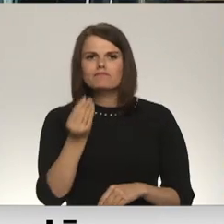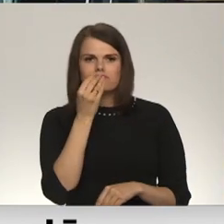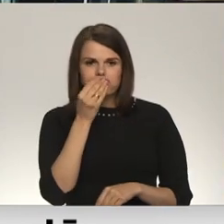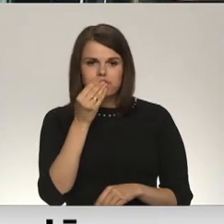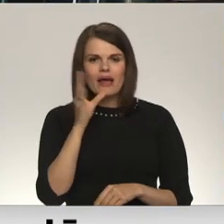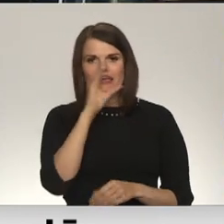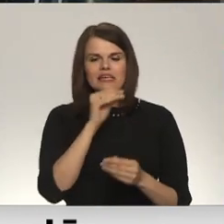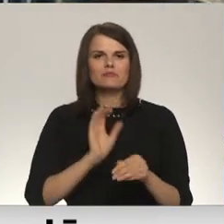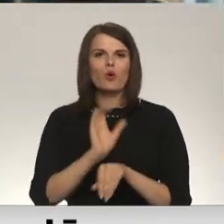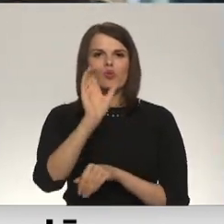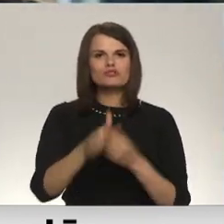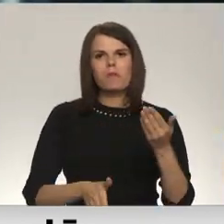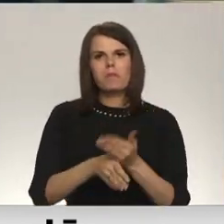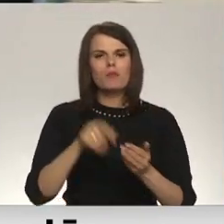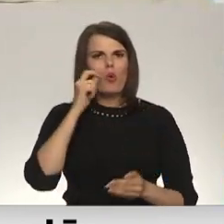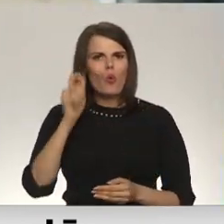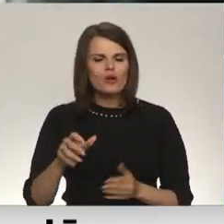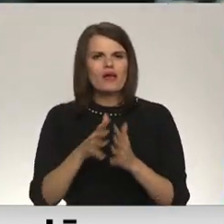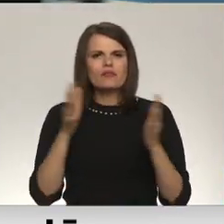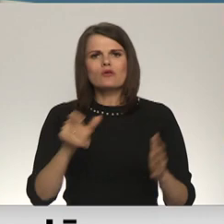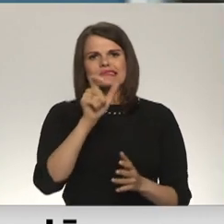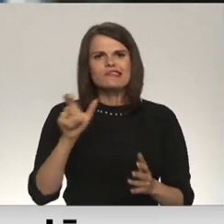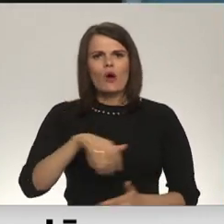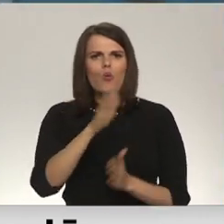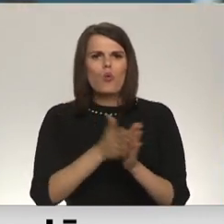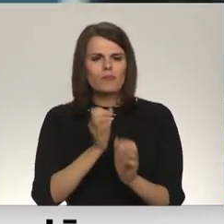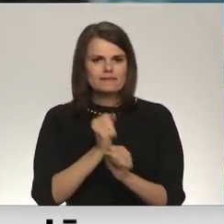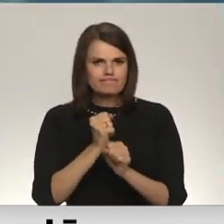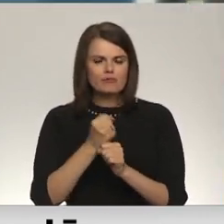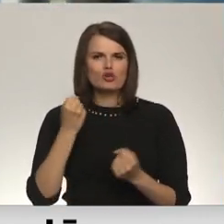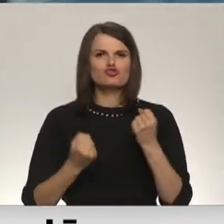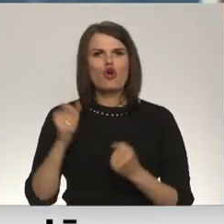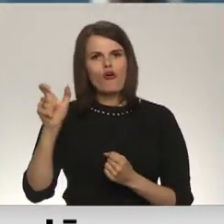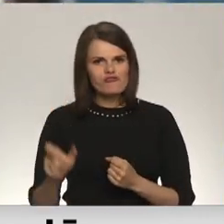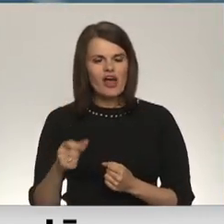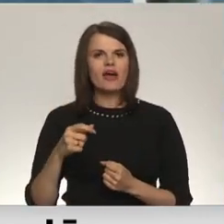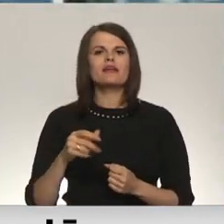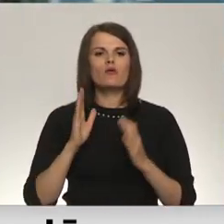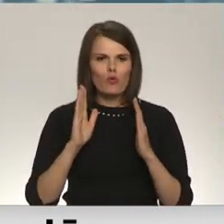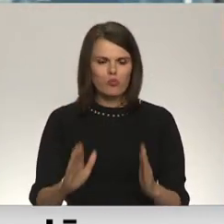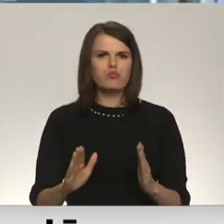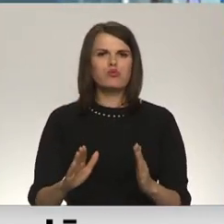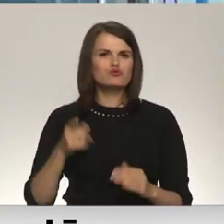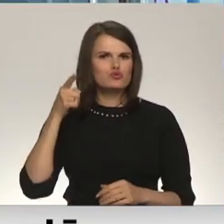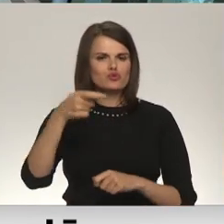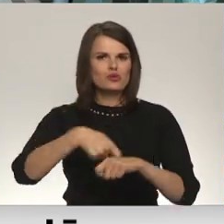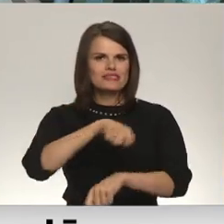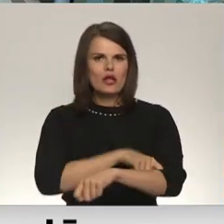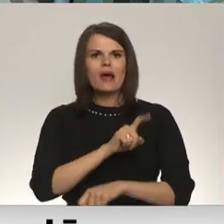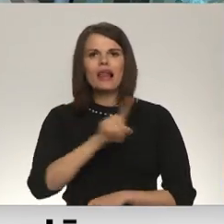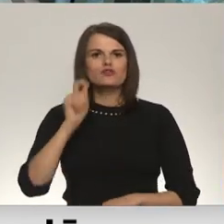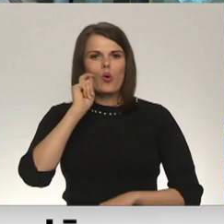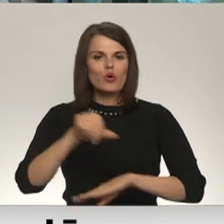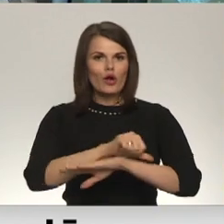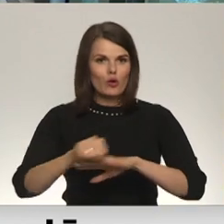Iespēja nosūtīt palīdzību Ukraiņiem ir daudz cilvēku kopīgs darbs. Autobusu šoferi divās dienās veikst tūkstoši kilometru līdz Ukrainas robežai, kur